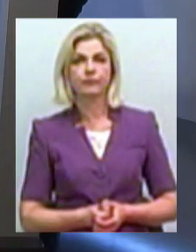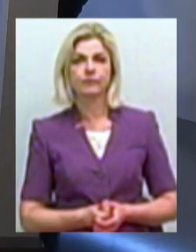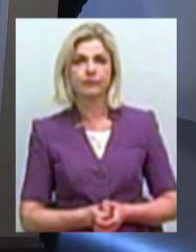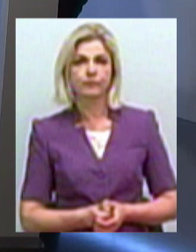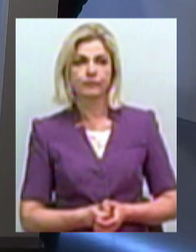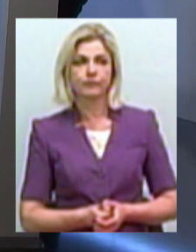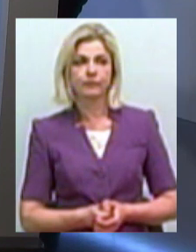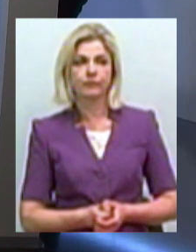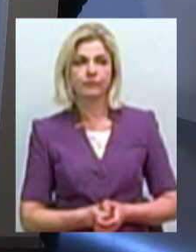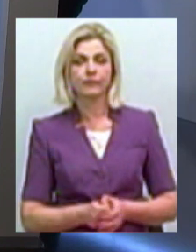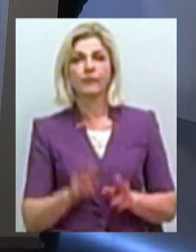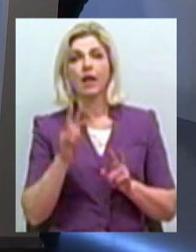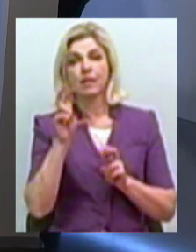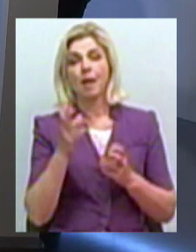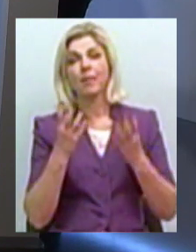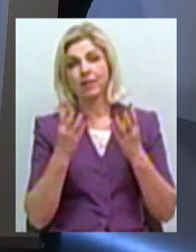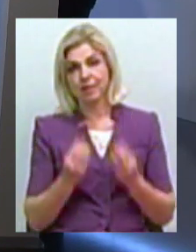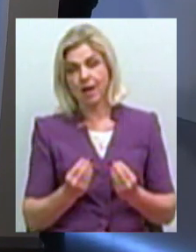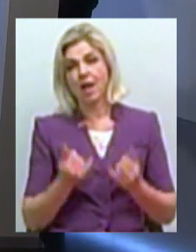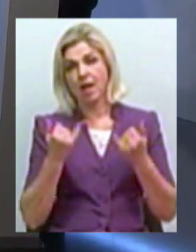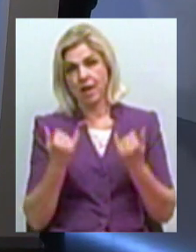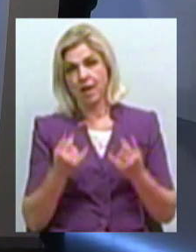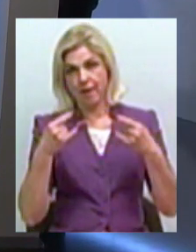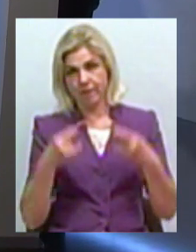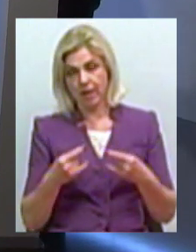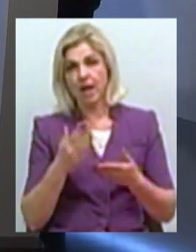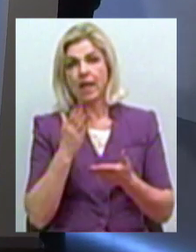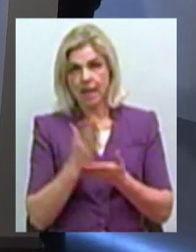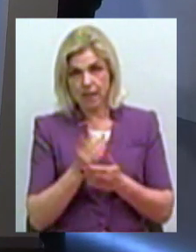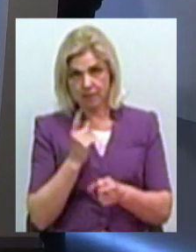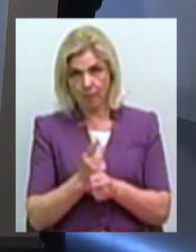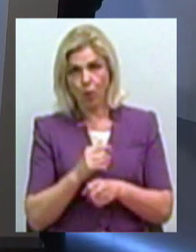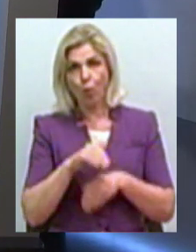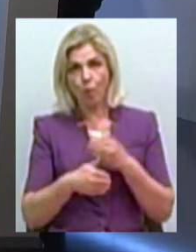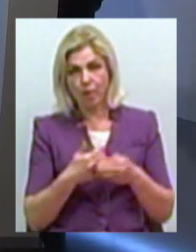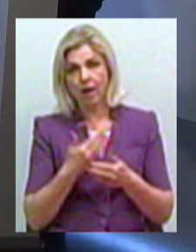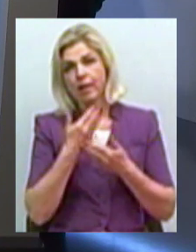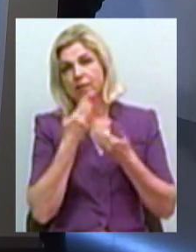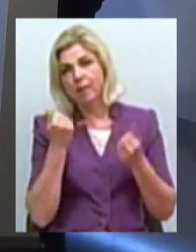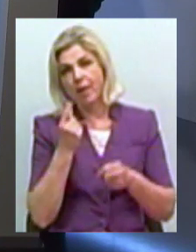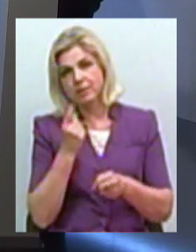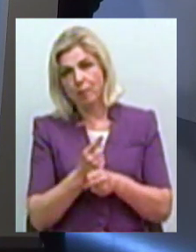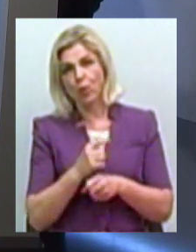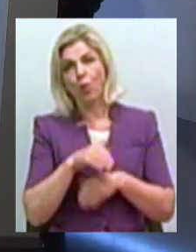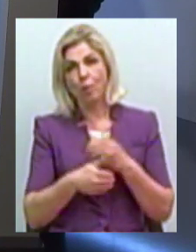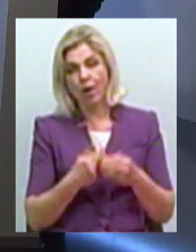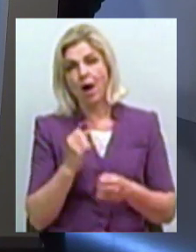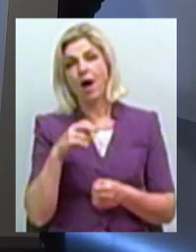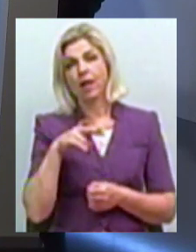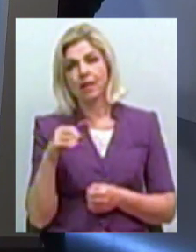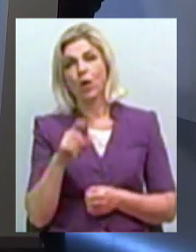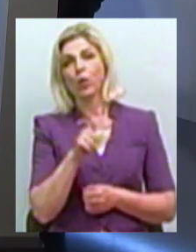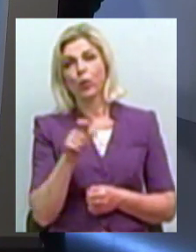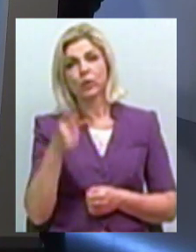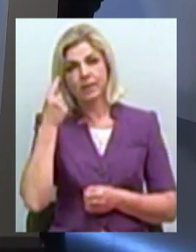Це тими днями працюємо в прямому ефірі. Тобто є заборона купатися, немає заборони купатися, але люди